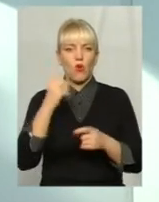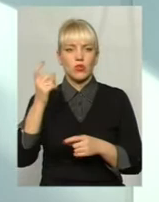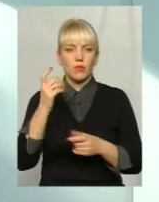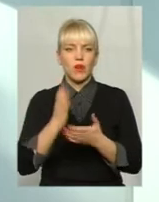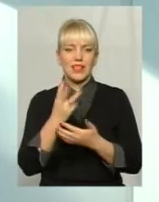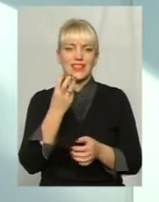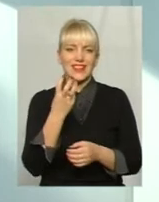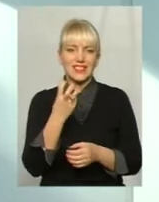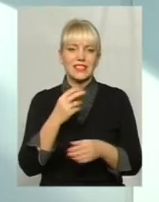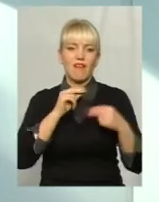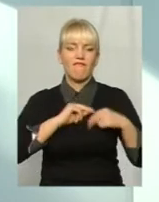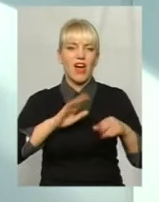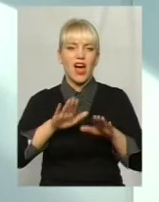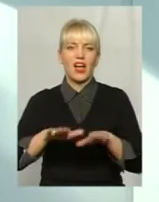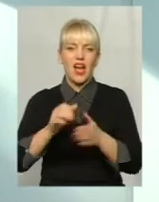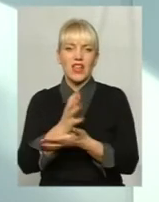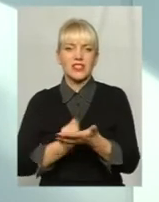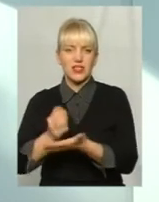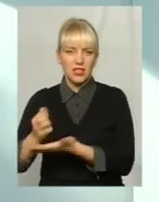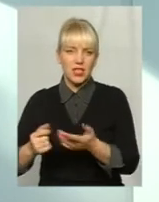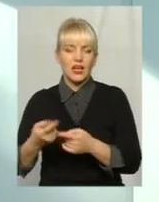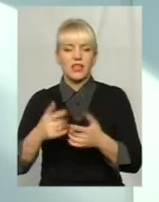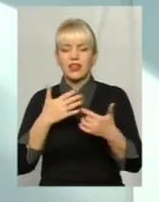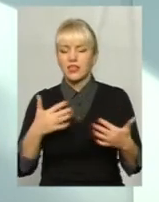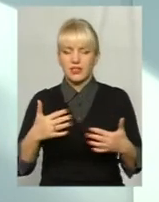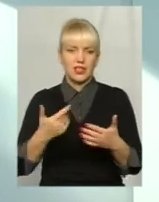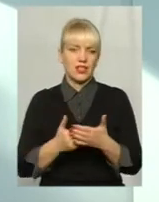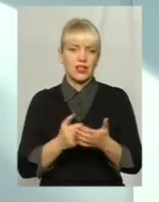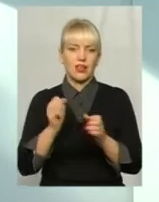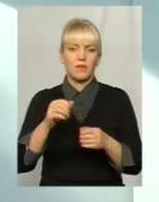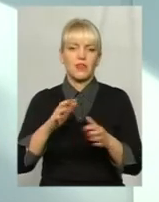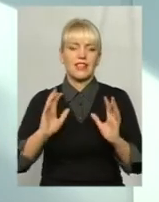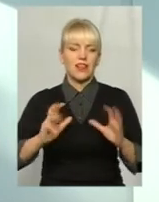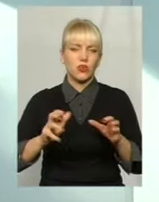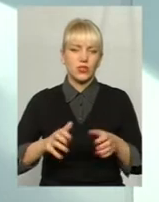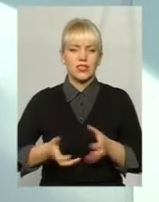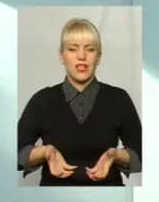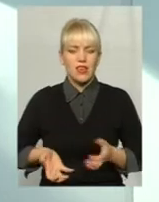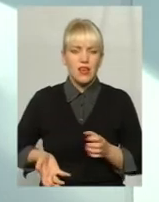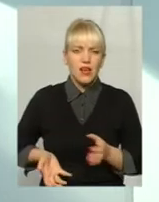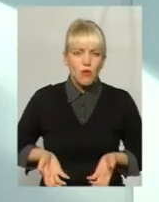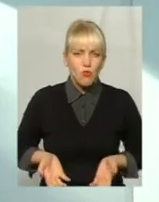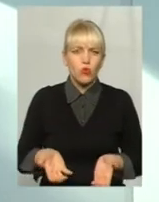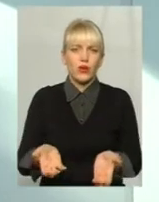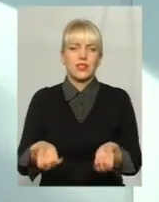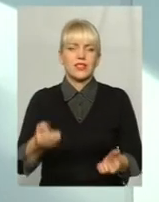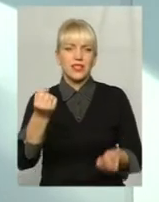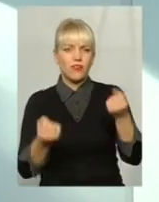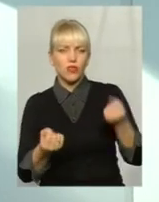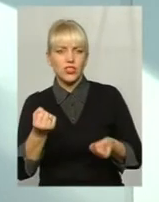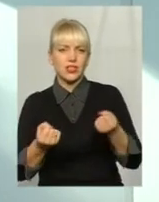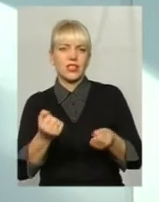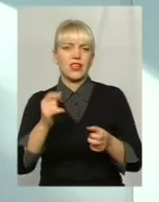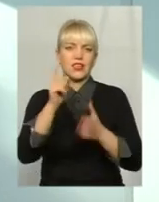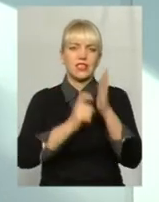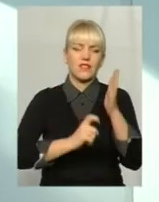вакансій зараз спеціалістів, різних професій, і трактористи, і бульдозерсти, і водії, і зварювальники, електрики,